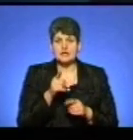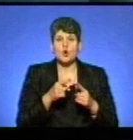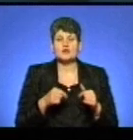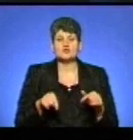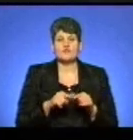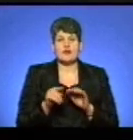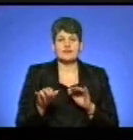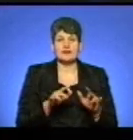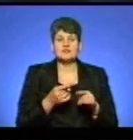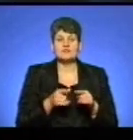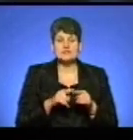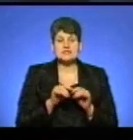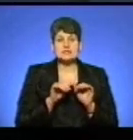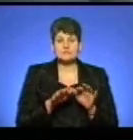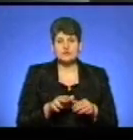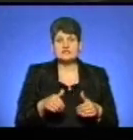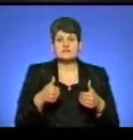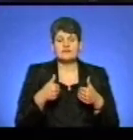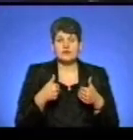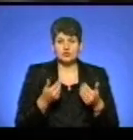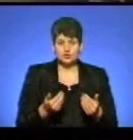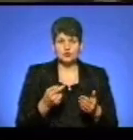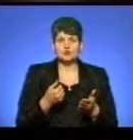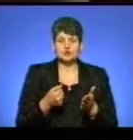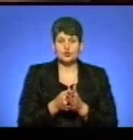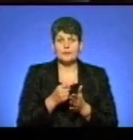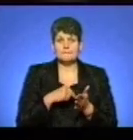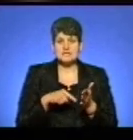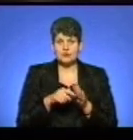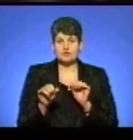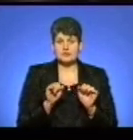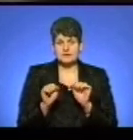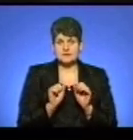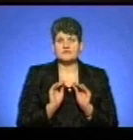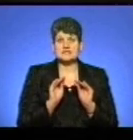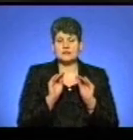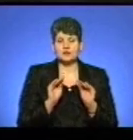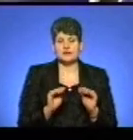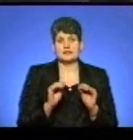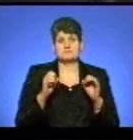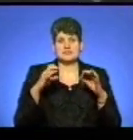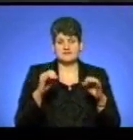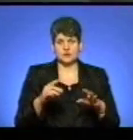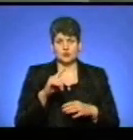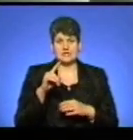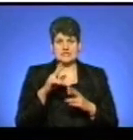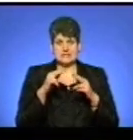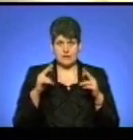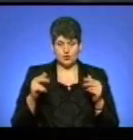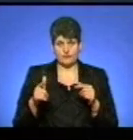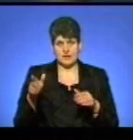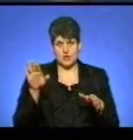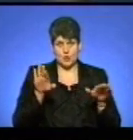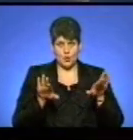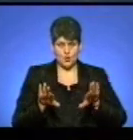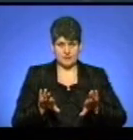акцію, в такий спосіб звернулись до міського керівництва. Встановити стаціонарну підсвітку на замковій горі, повідомив телефоном